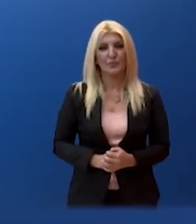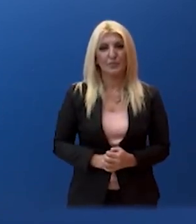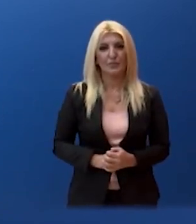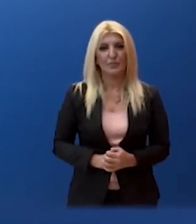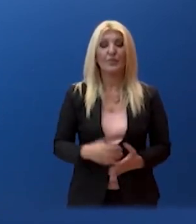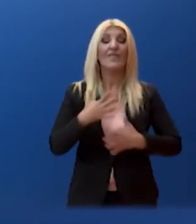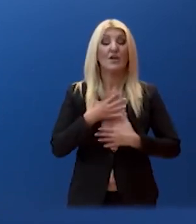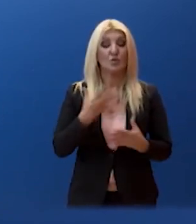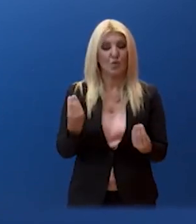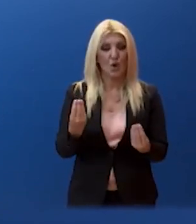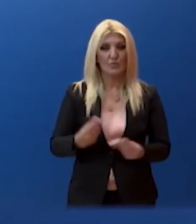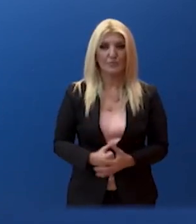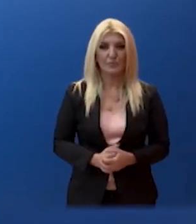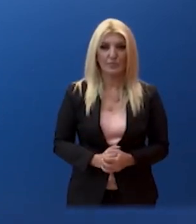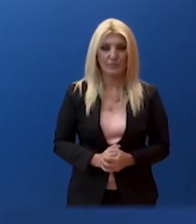Σας ευχαριστώ πολύ.